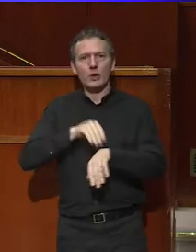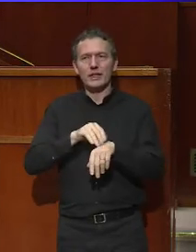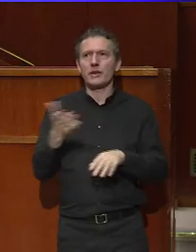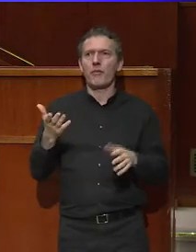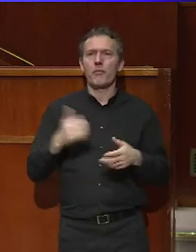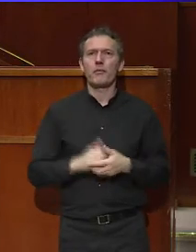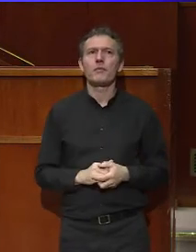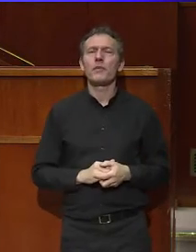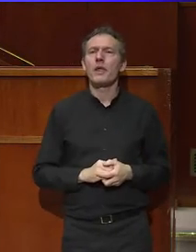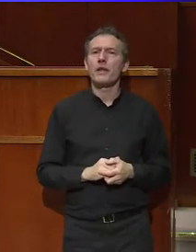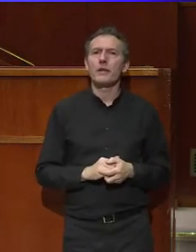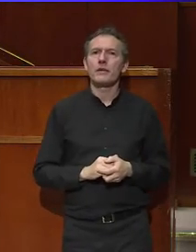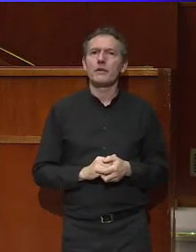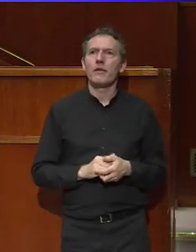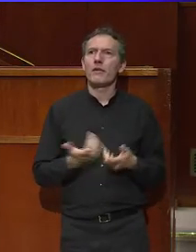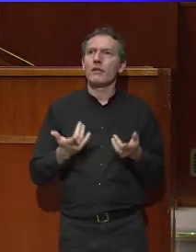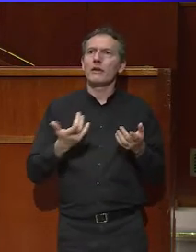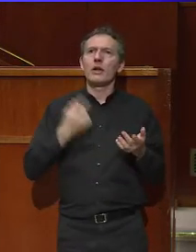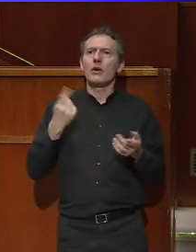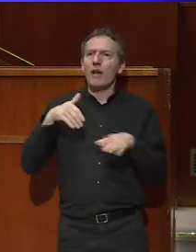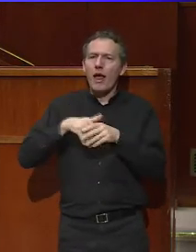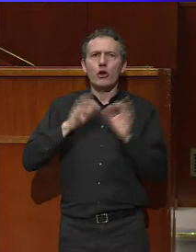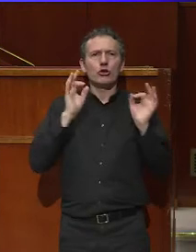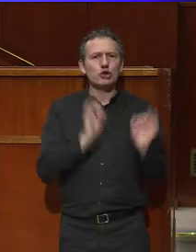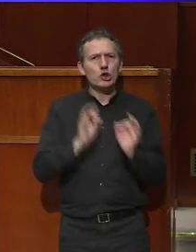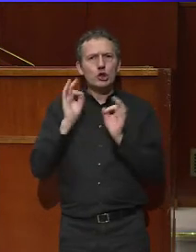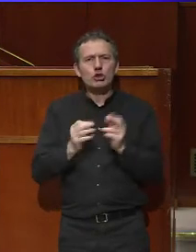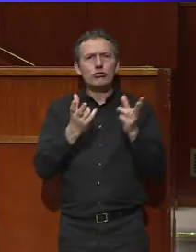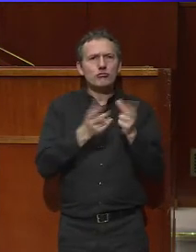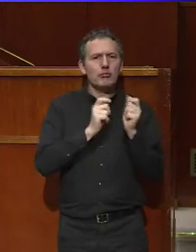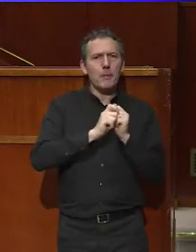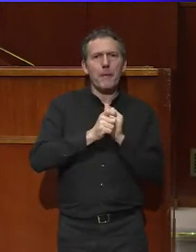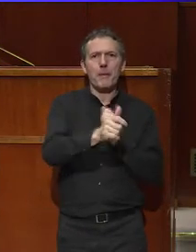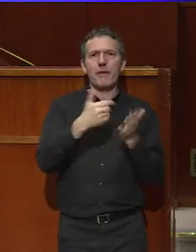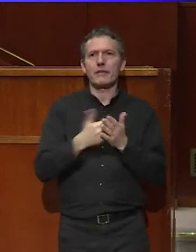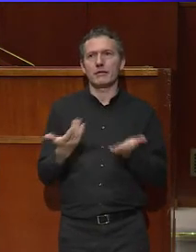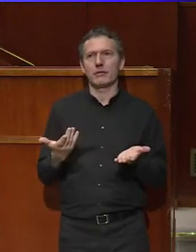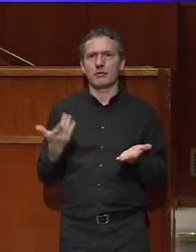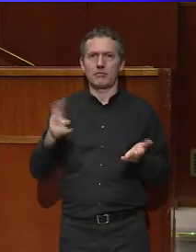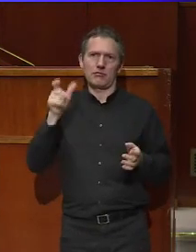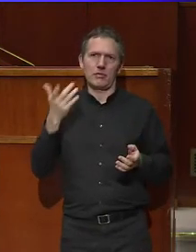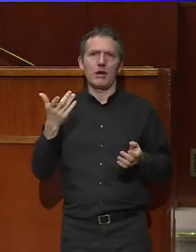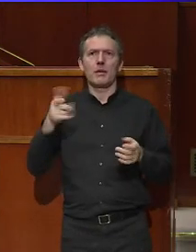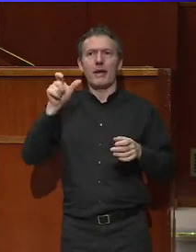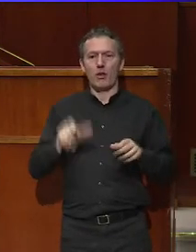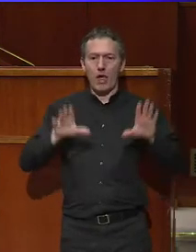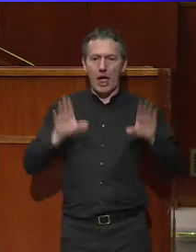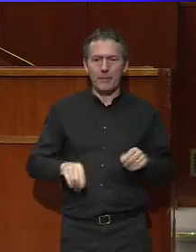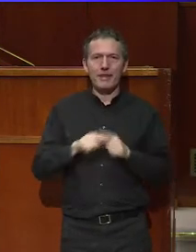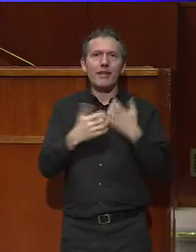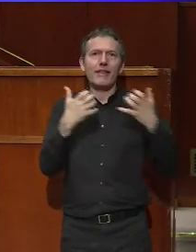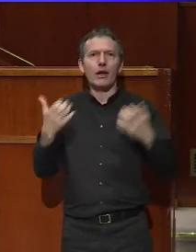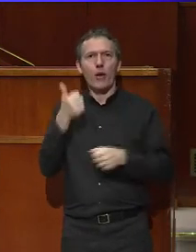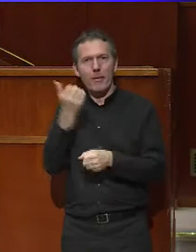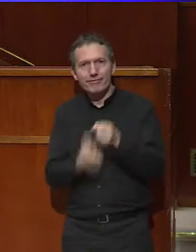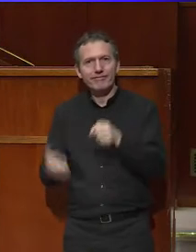décor fixe, rien que des proportions justes, c'est à l'habitant de décorer son logis, et j'imagine que ce décor